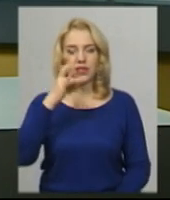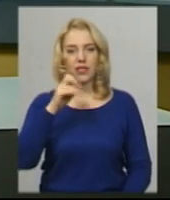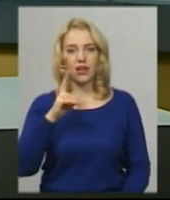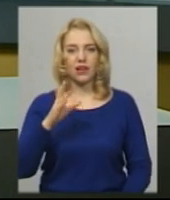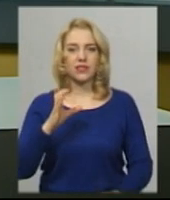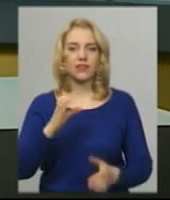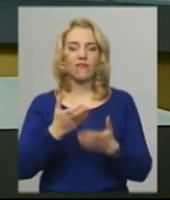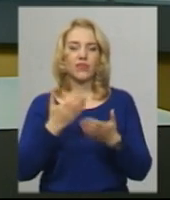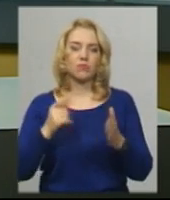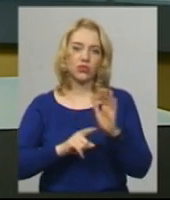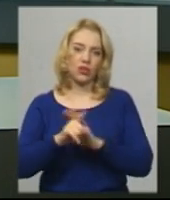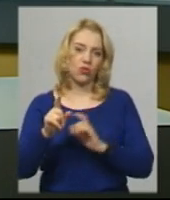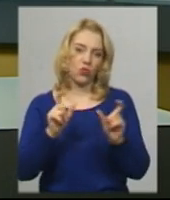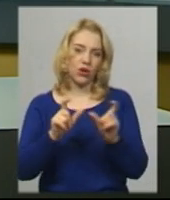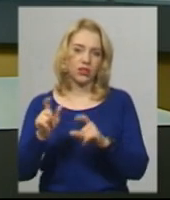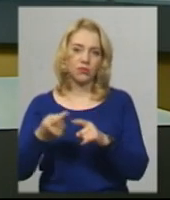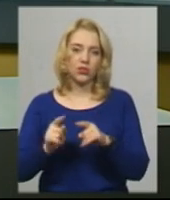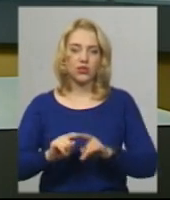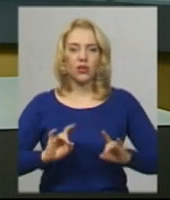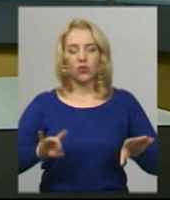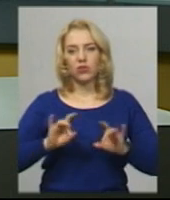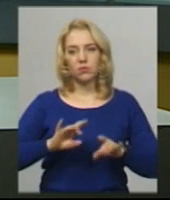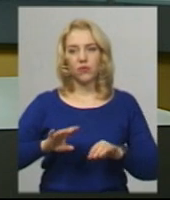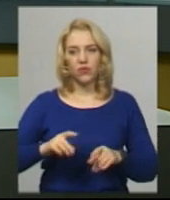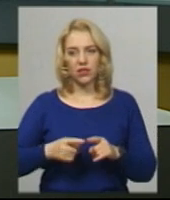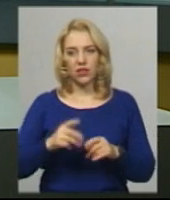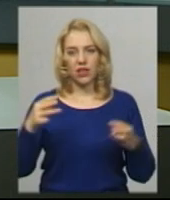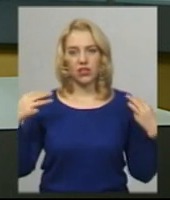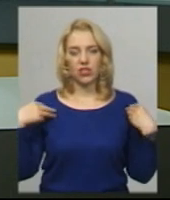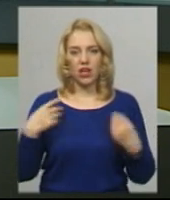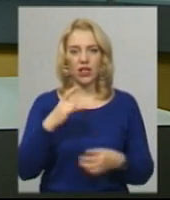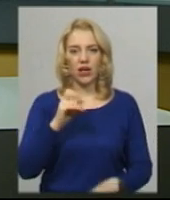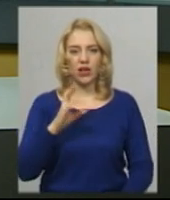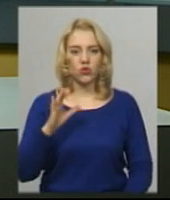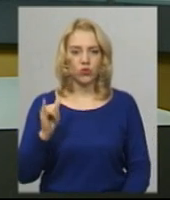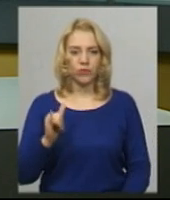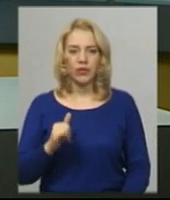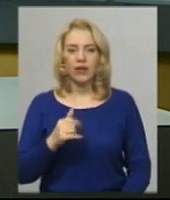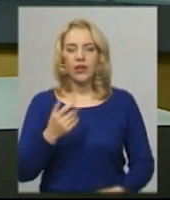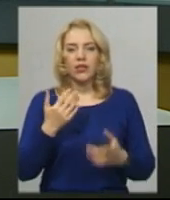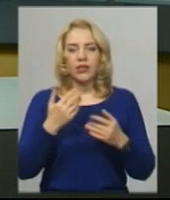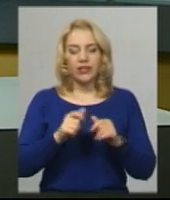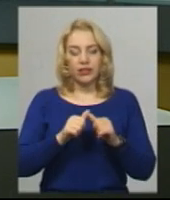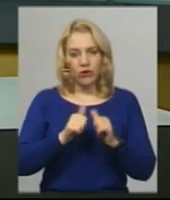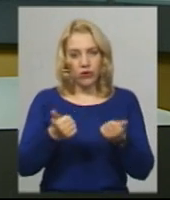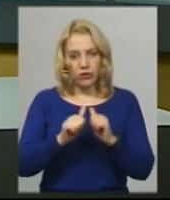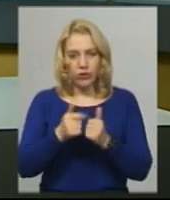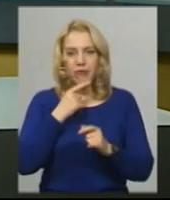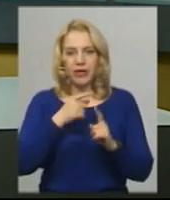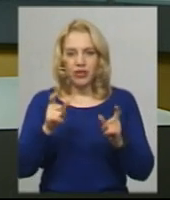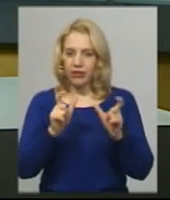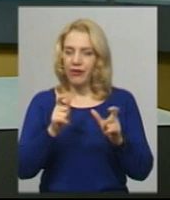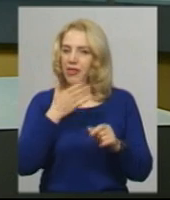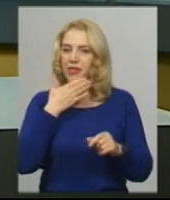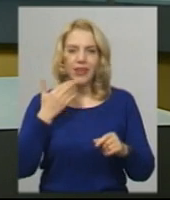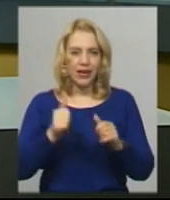початку карантину. Про це кореспонденту Суспільного розповіла начальниця РАЦУ Марина Зубова. Кількість розлучень під час карантину не